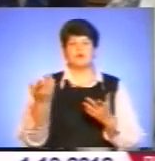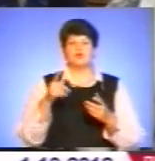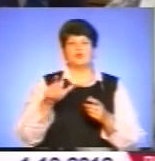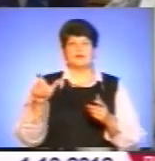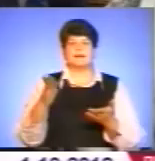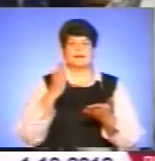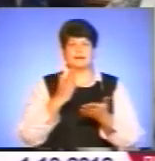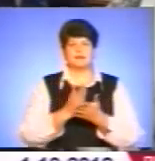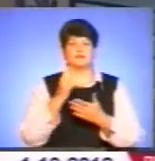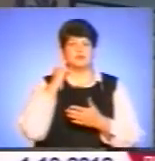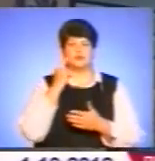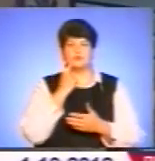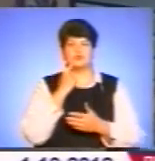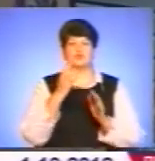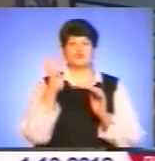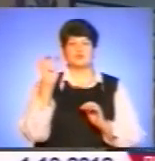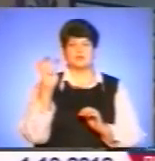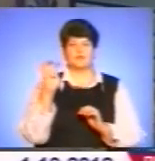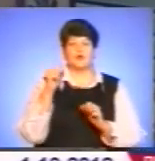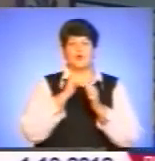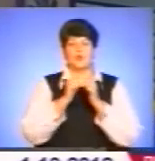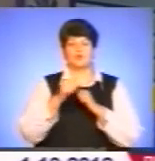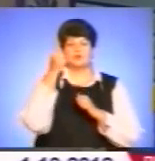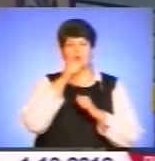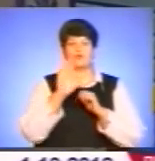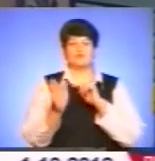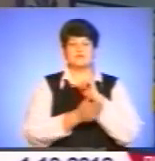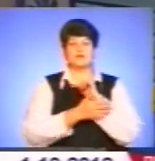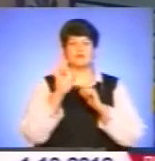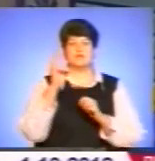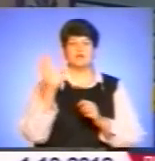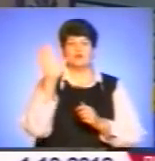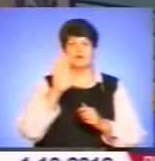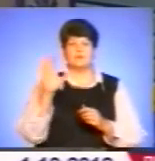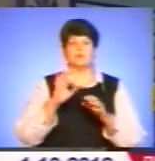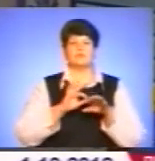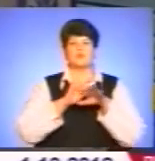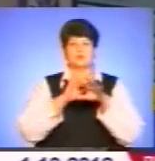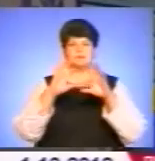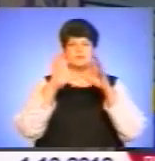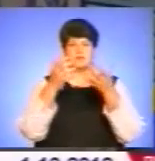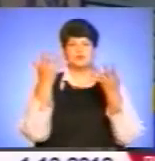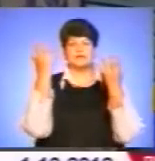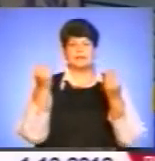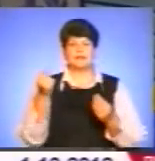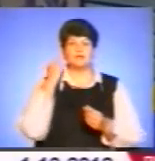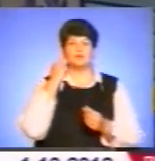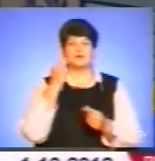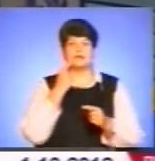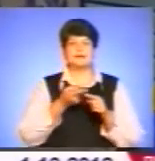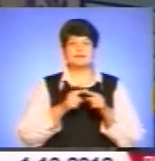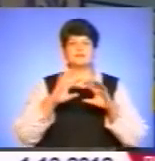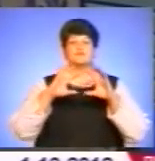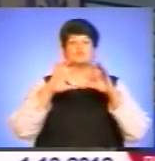чують, Кожного року, в останню неділю вересня, ми проводимо Міжнародний День Глухих. Це є по всьому